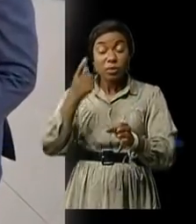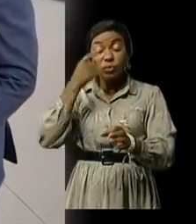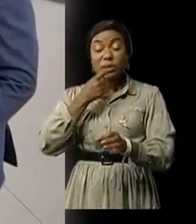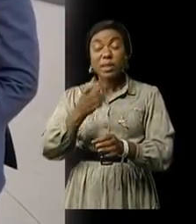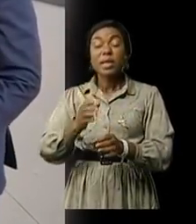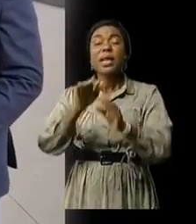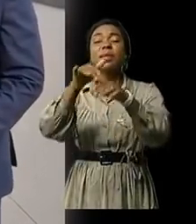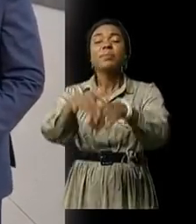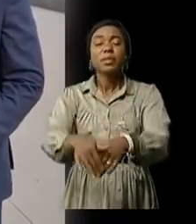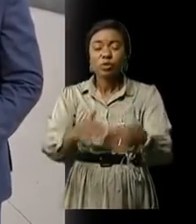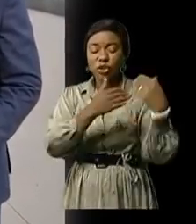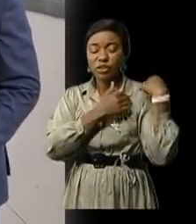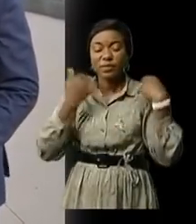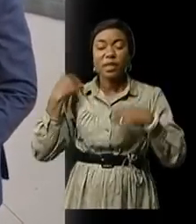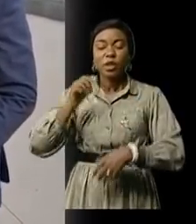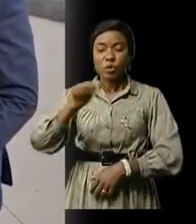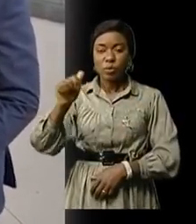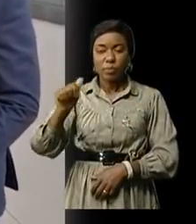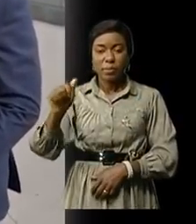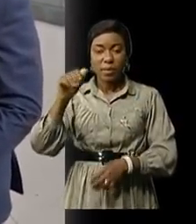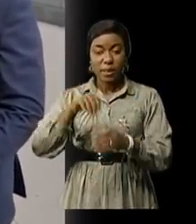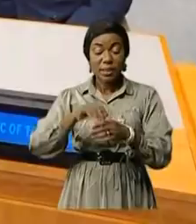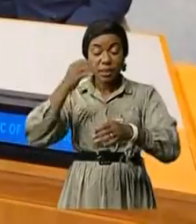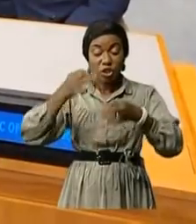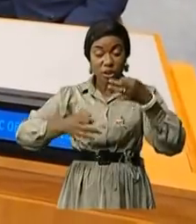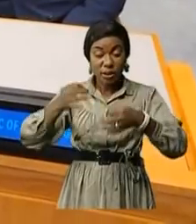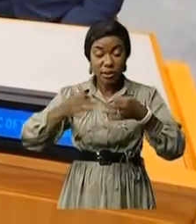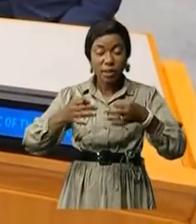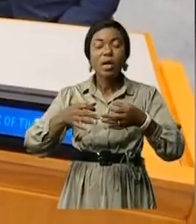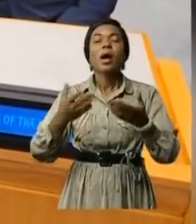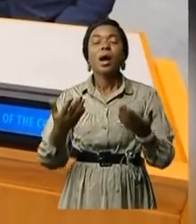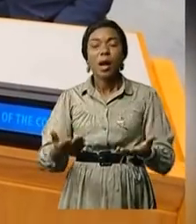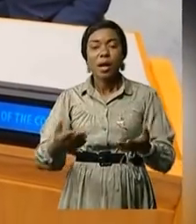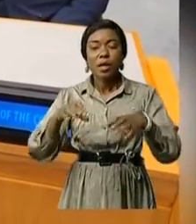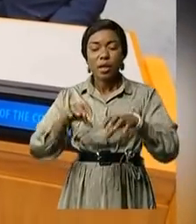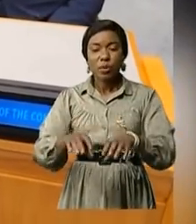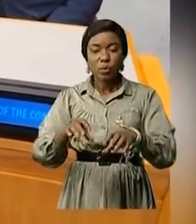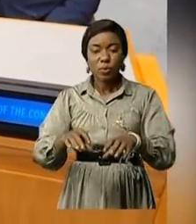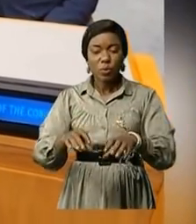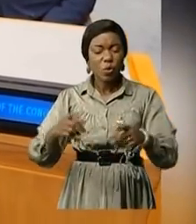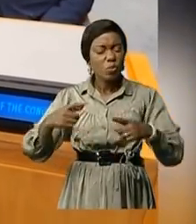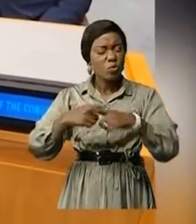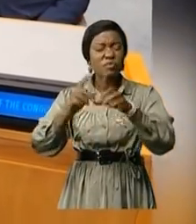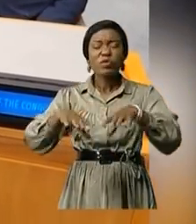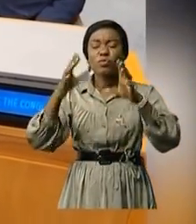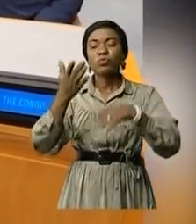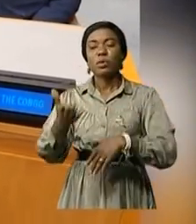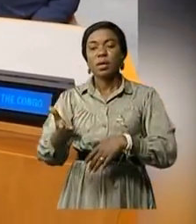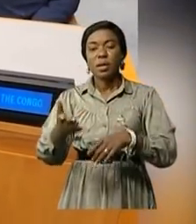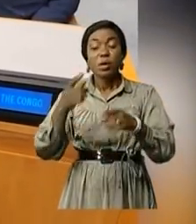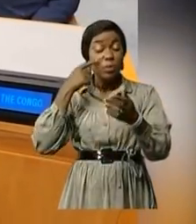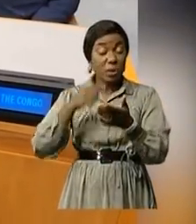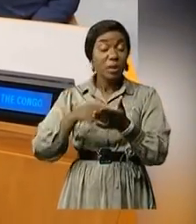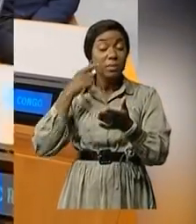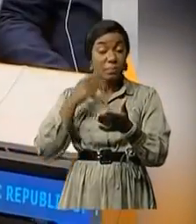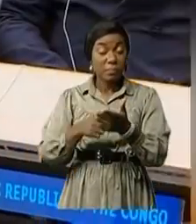'implication du chef de l'État lui-même dans cette justice transitionnelle. La RDC pays post-conflit avec une capacité remarquable